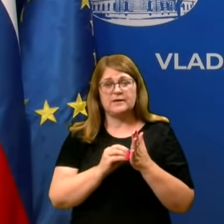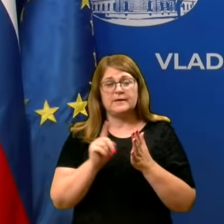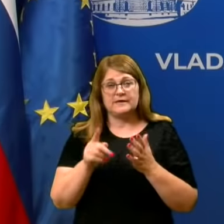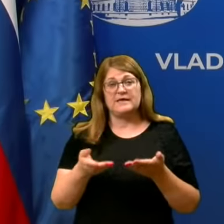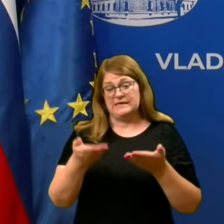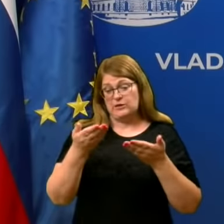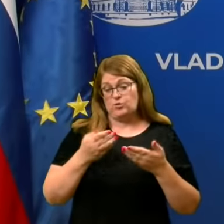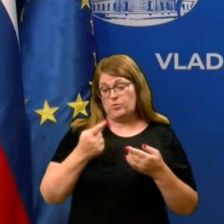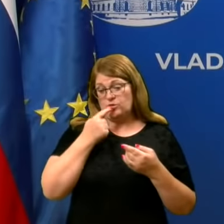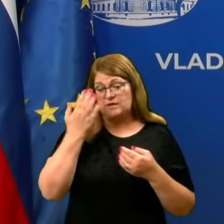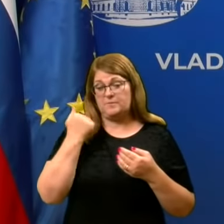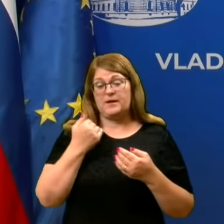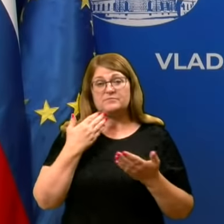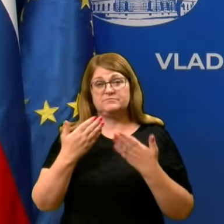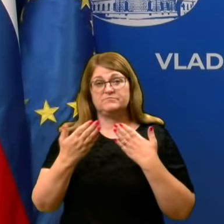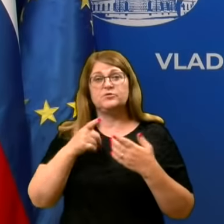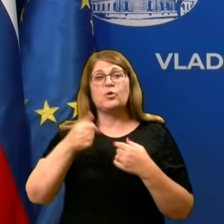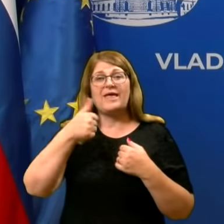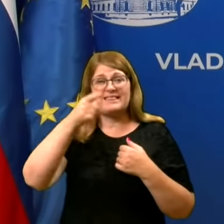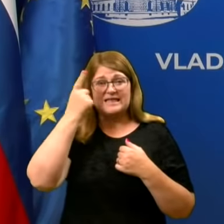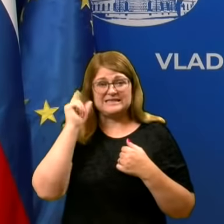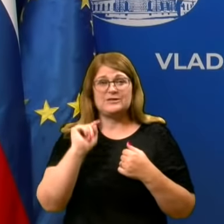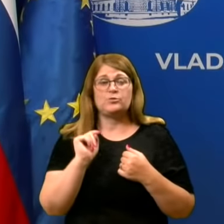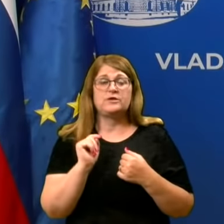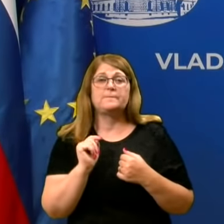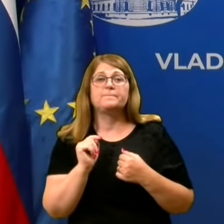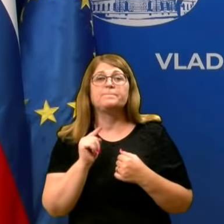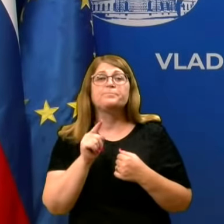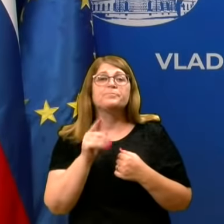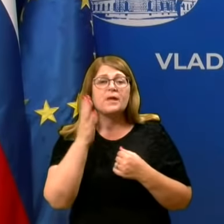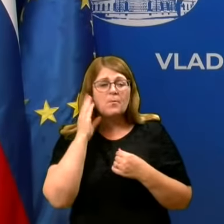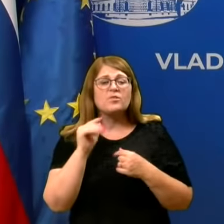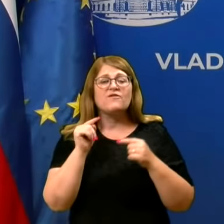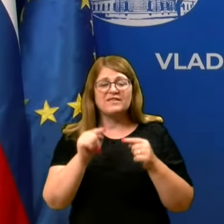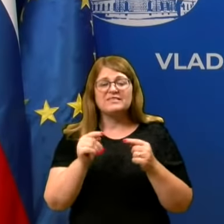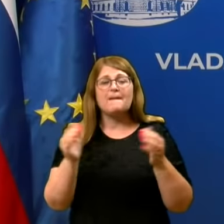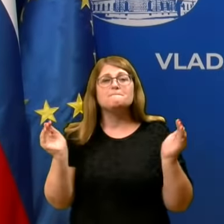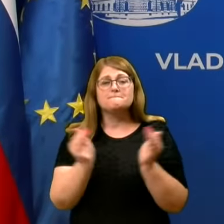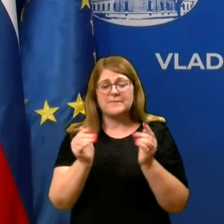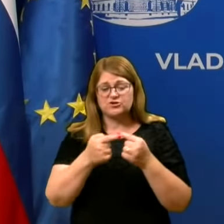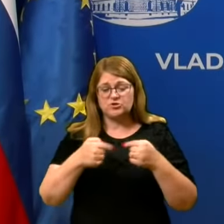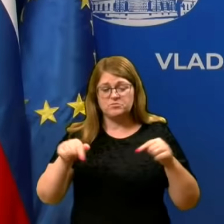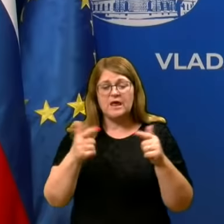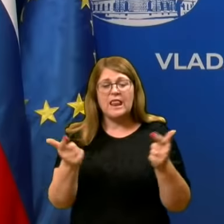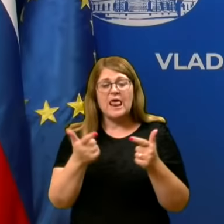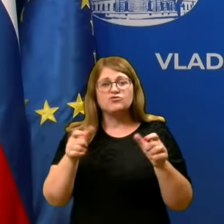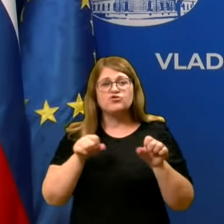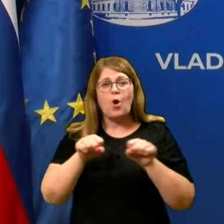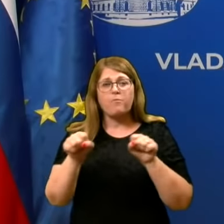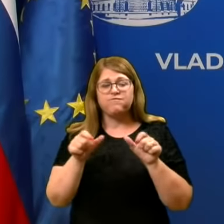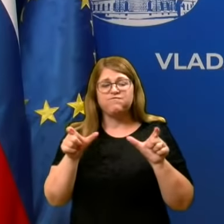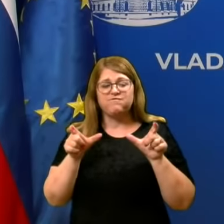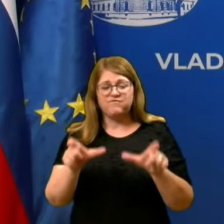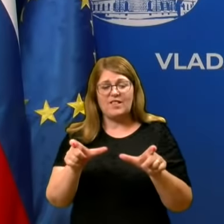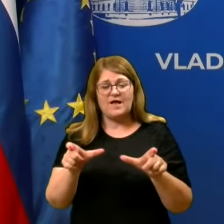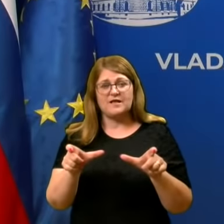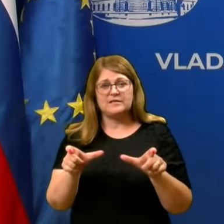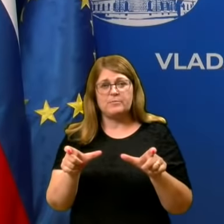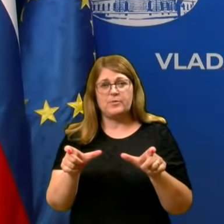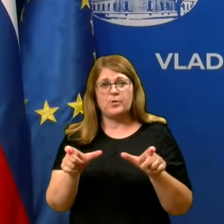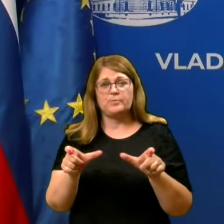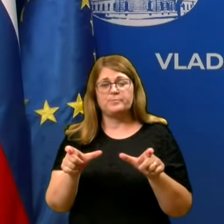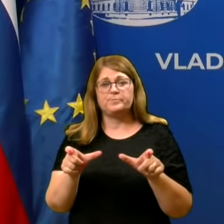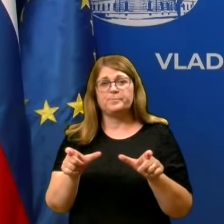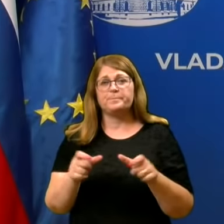tisko, ko je najst ljudi, to pomeni, da bo ponavadi takšno ožje okolje, lažje obvladljivo, seveda, ne tudi iz